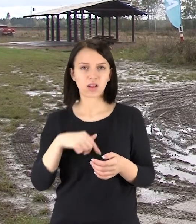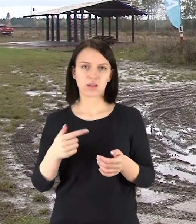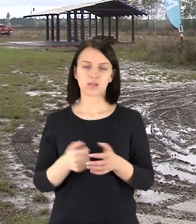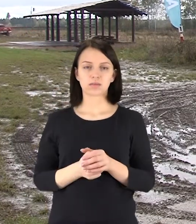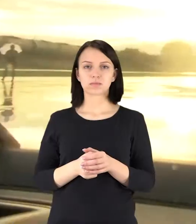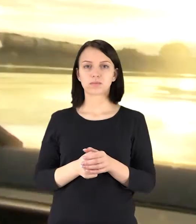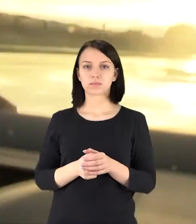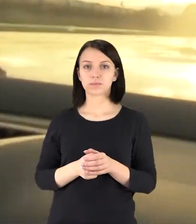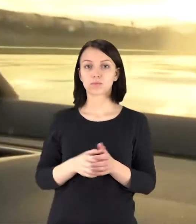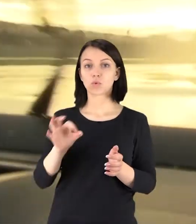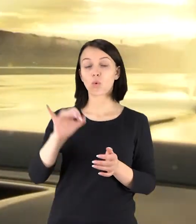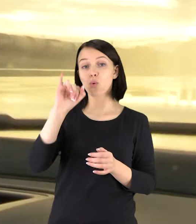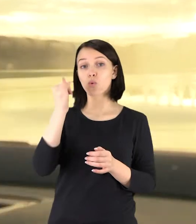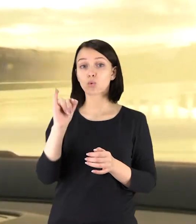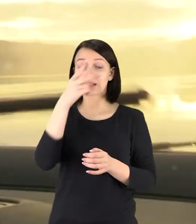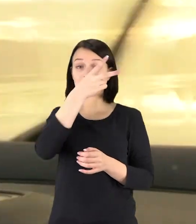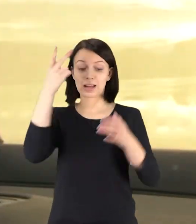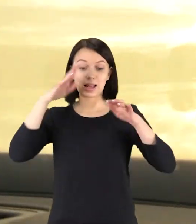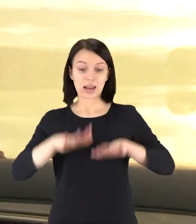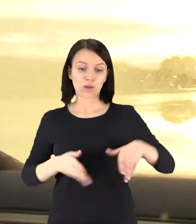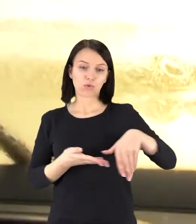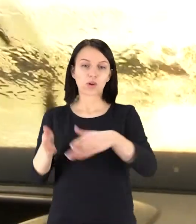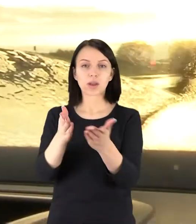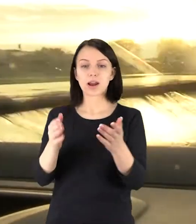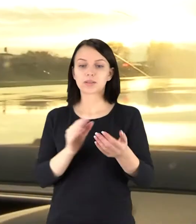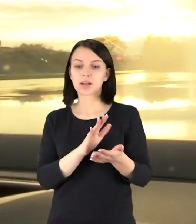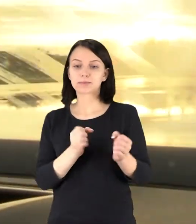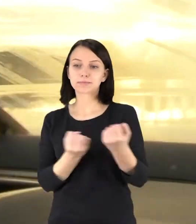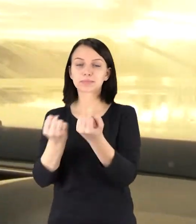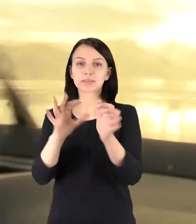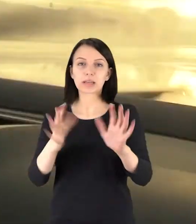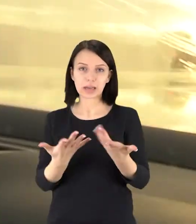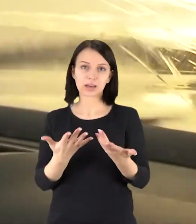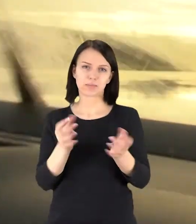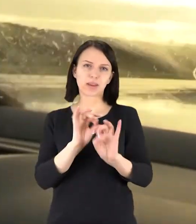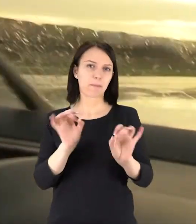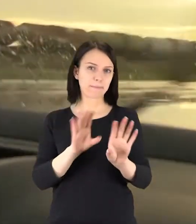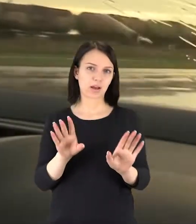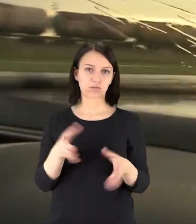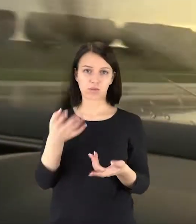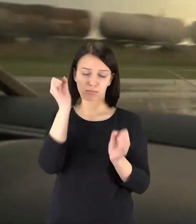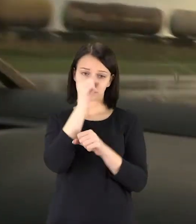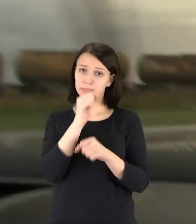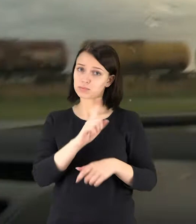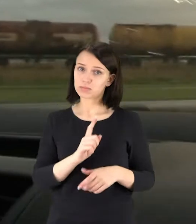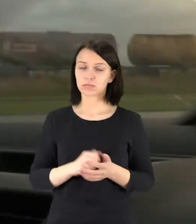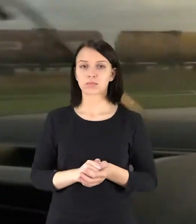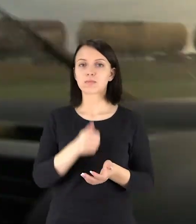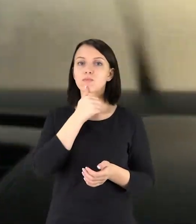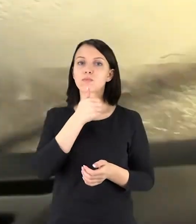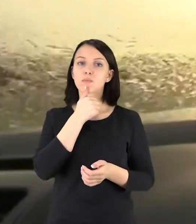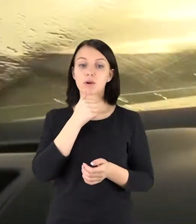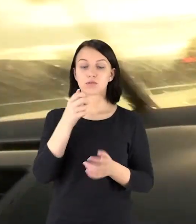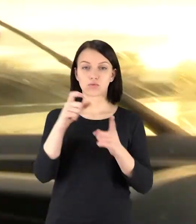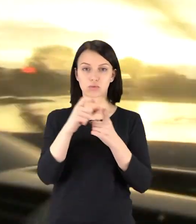kad kažkada neinvestavom. Apie išbandimus lietuviškai rudinėjančiuose keliuose Antanas kalba ne šiaip. Sako, nereikia ne dikumų bekelės.